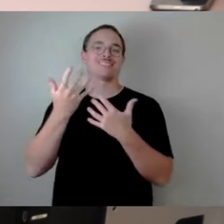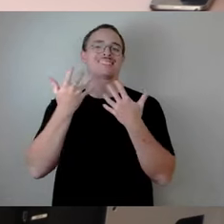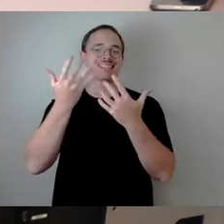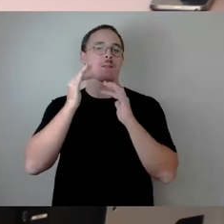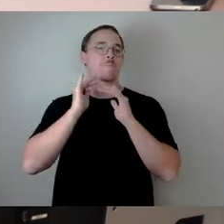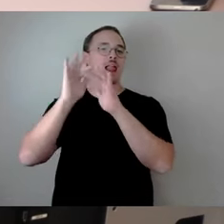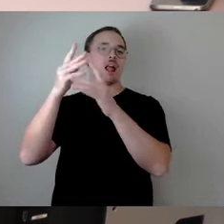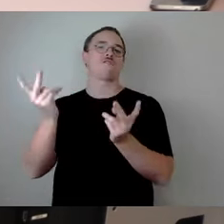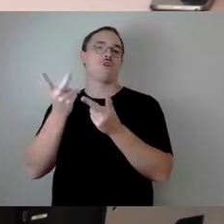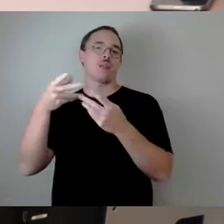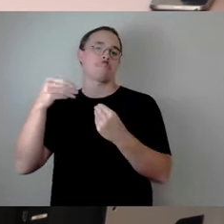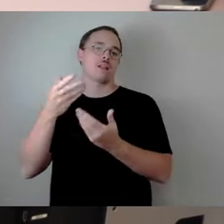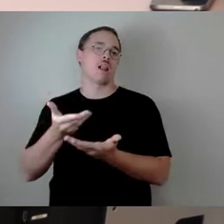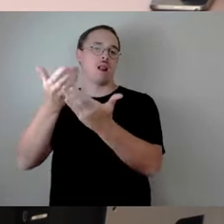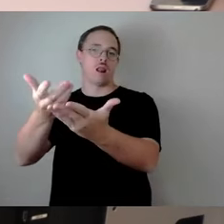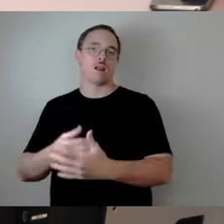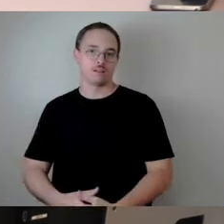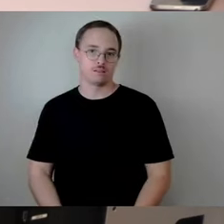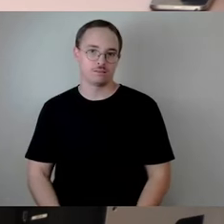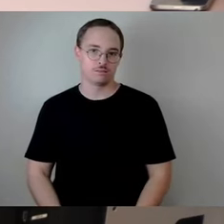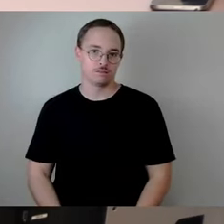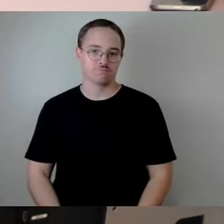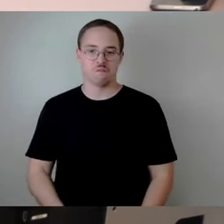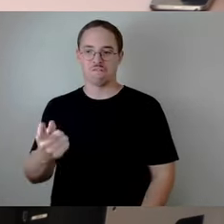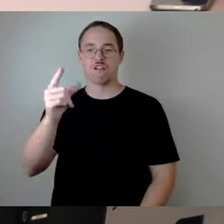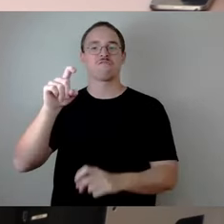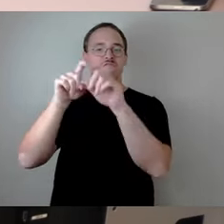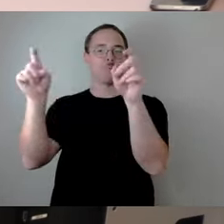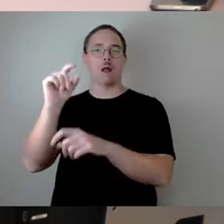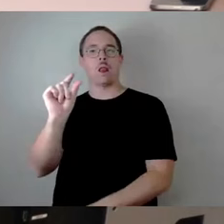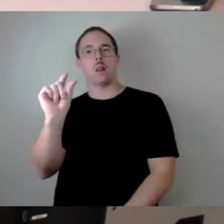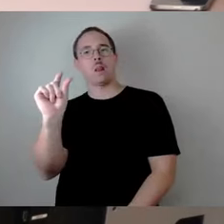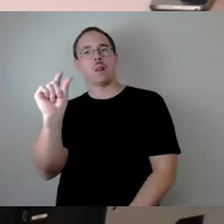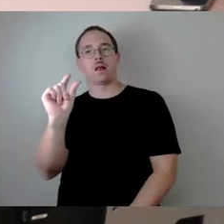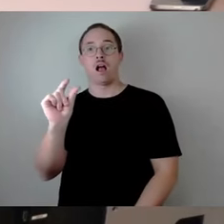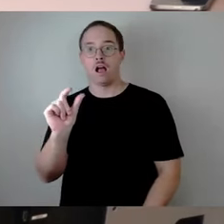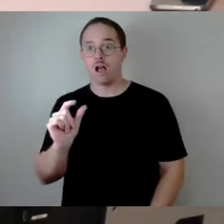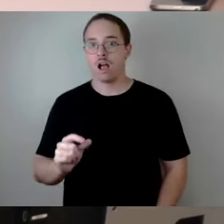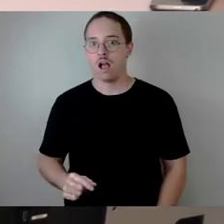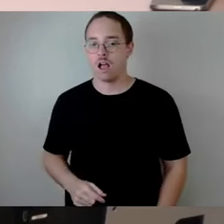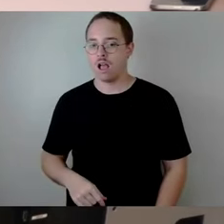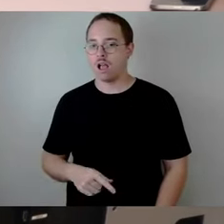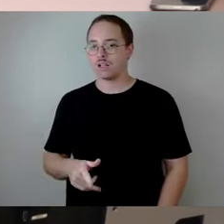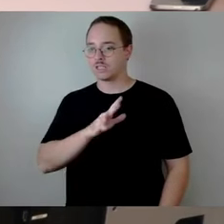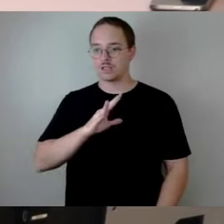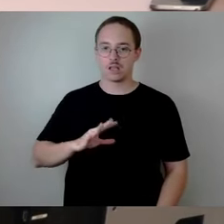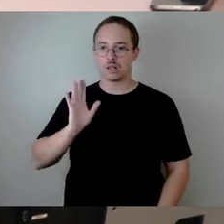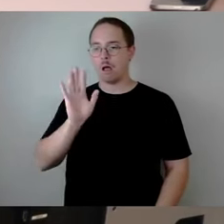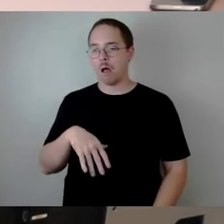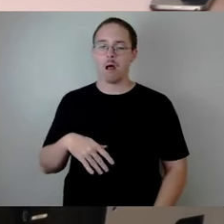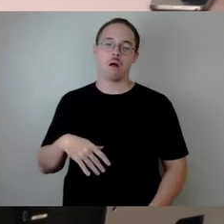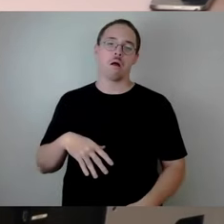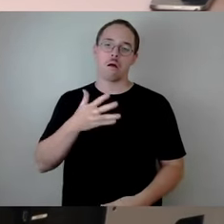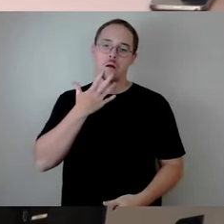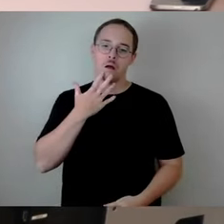um eine kleine Firma. Das ist auch nicht was, was wir alle Tage in Sachsen haben oder in Dresden haben. Das ist wirklich was Besonderes. Der